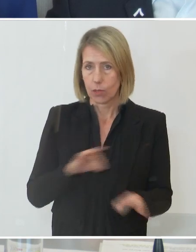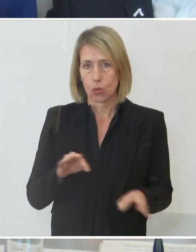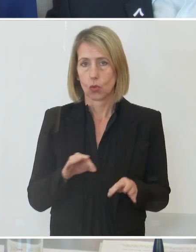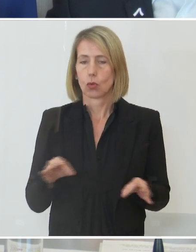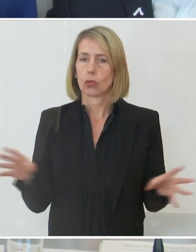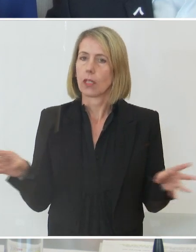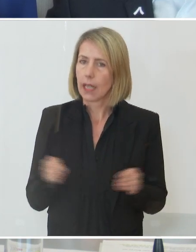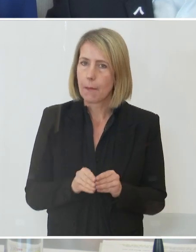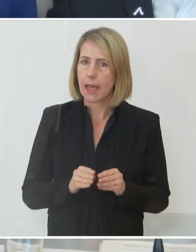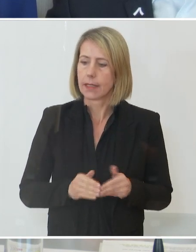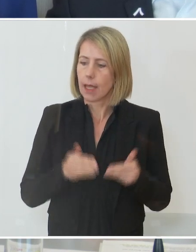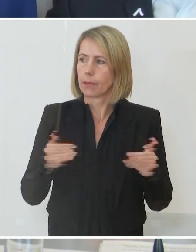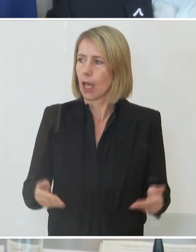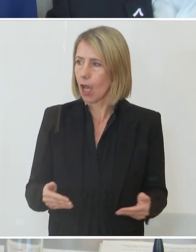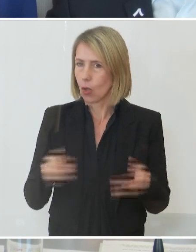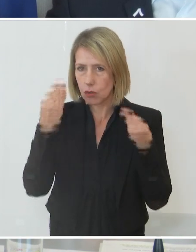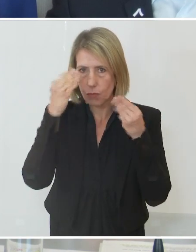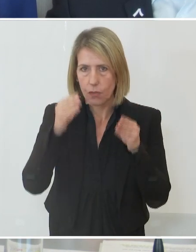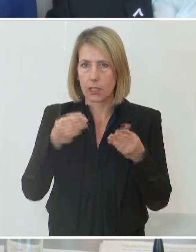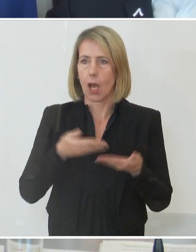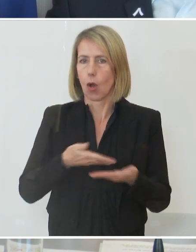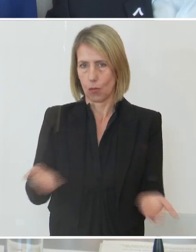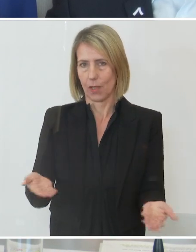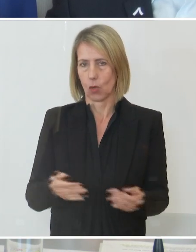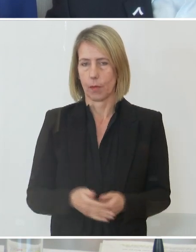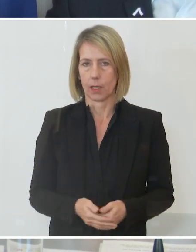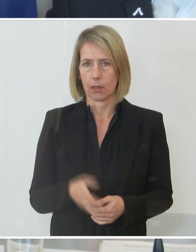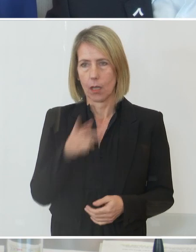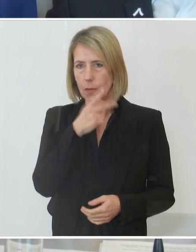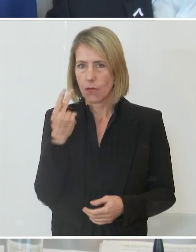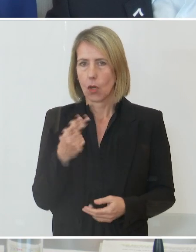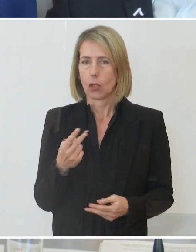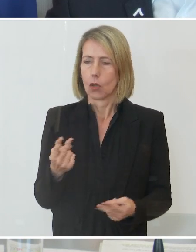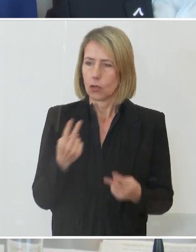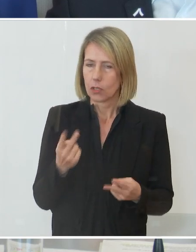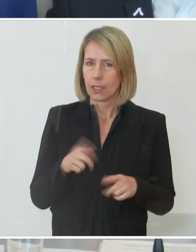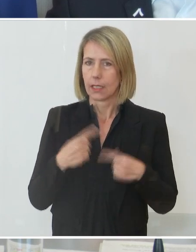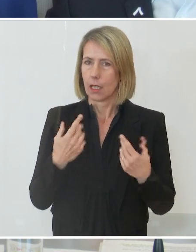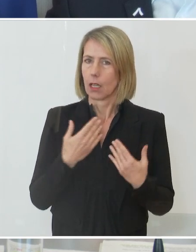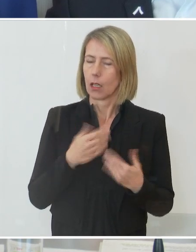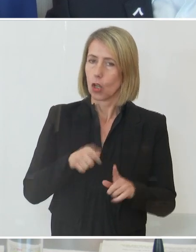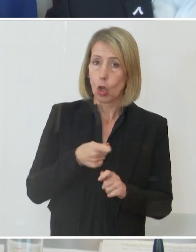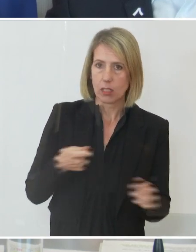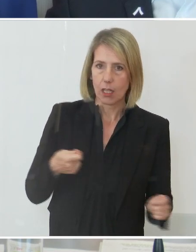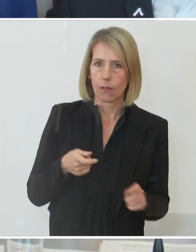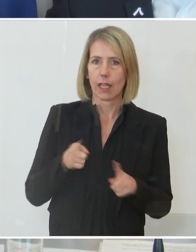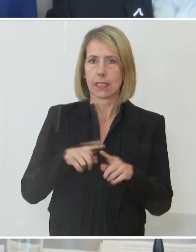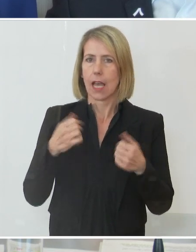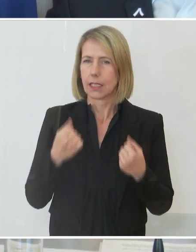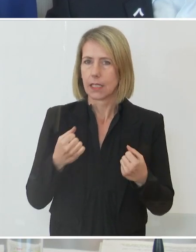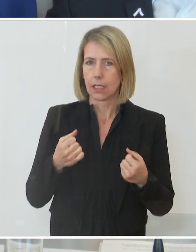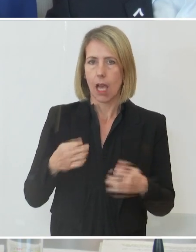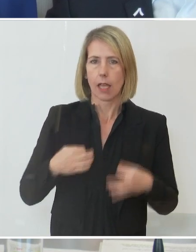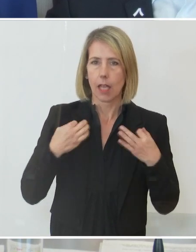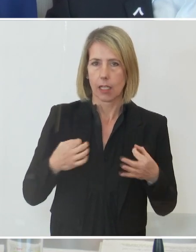nach außen hin Vertrauen erlangen in der Bevölkerung, dass wir Konsequenz und Sicherheit, die Gesundheit der Menschen im Vorder